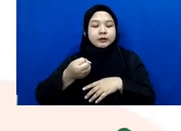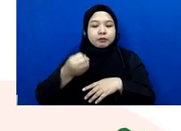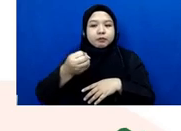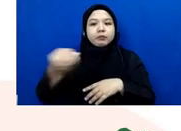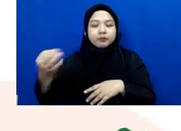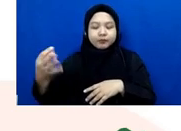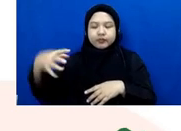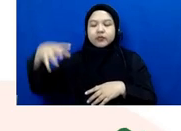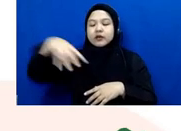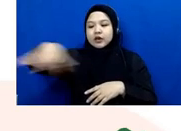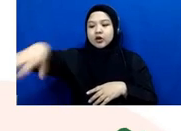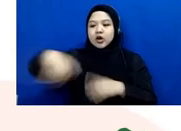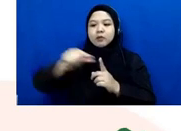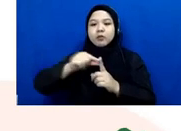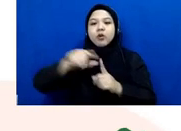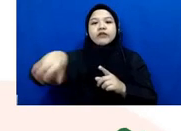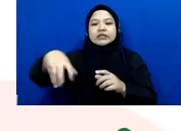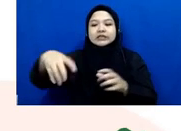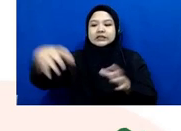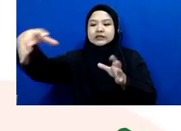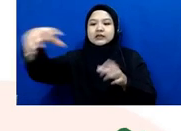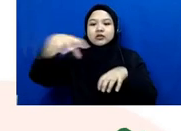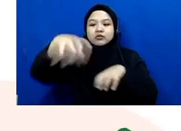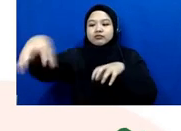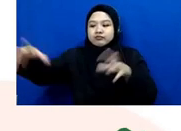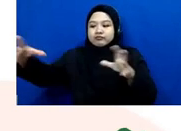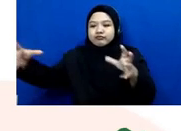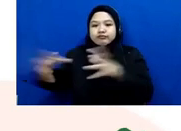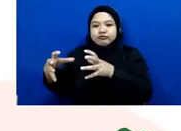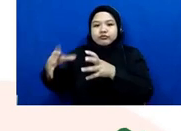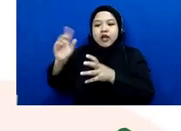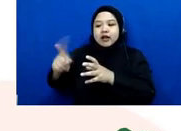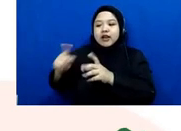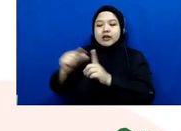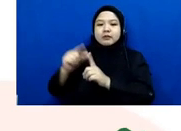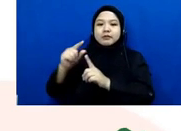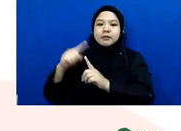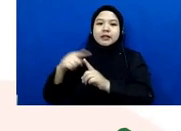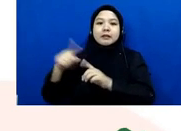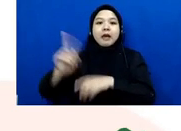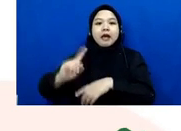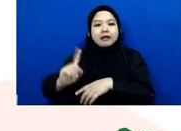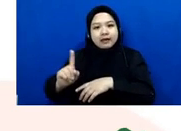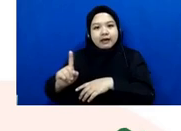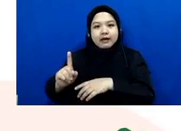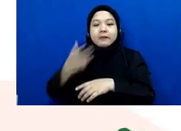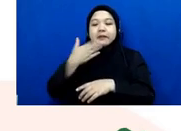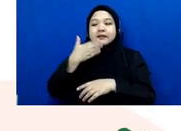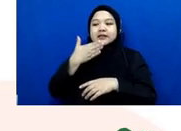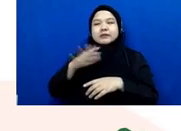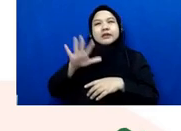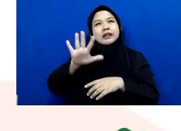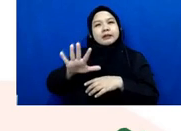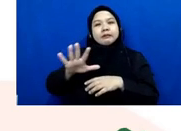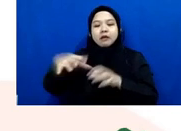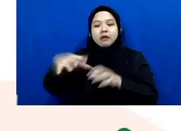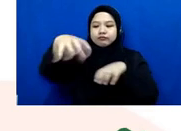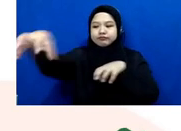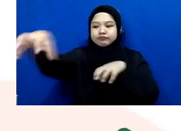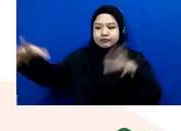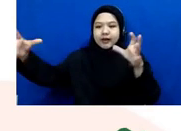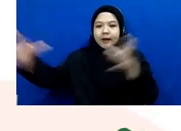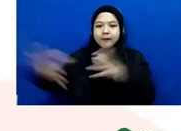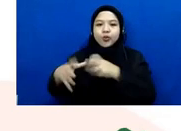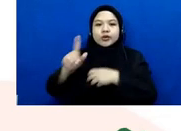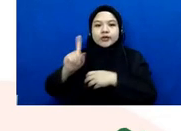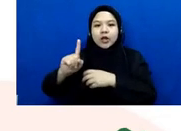regionalisasi gitu ya provinsi ini masuknya nanti di PT mana gitu ya provinsi ada lima pengadilan tinggi tata usaha